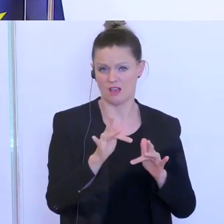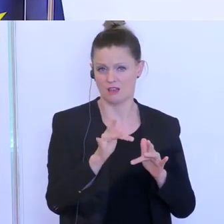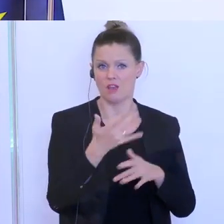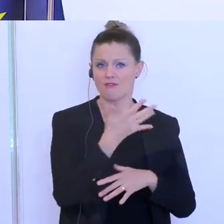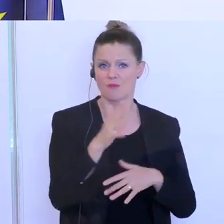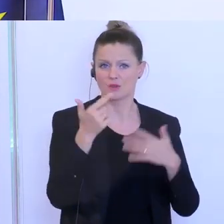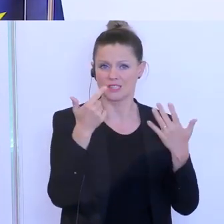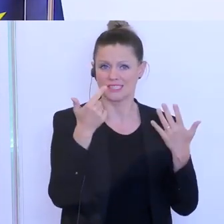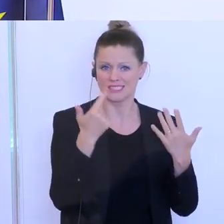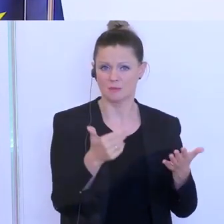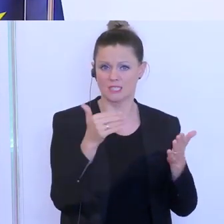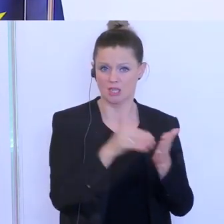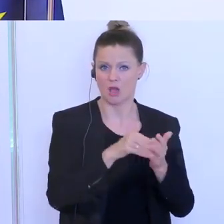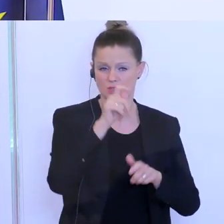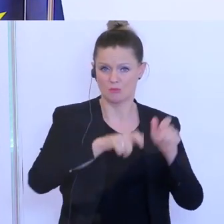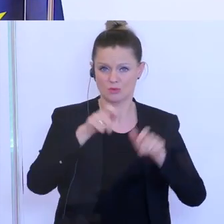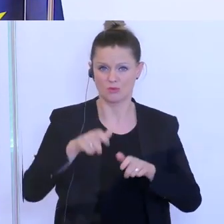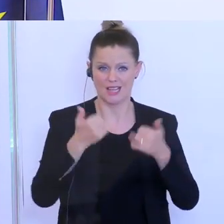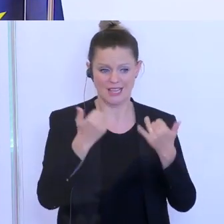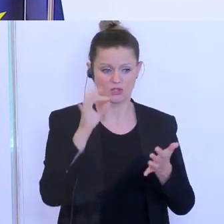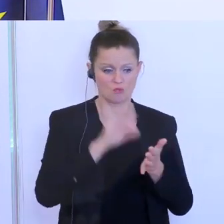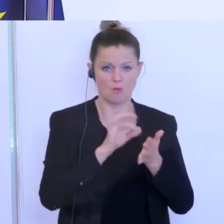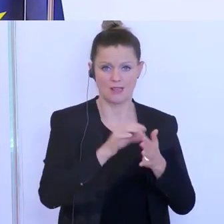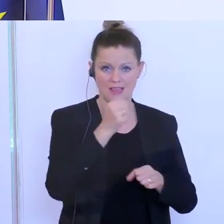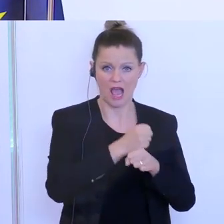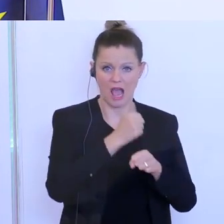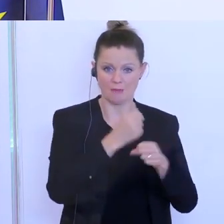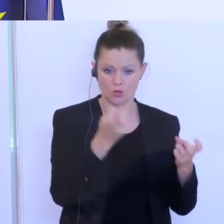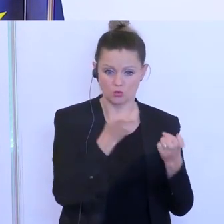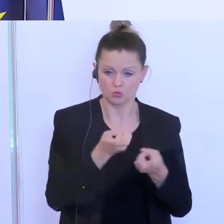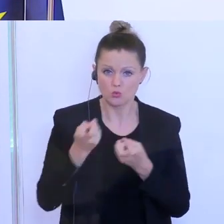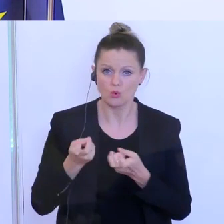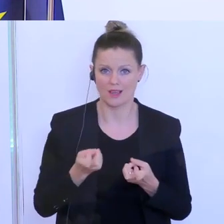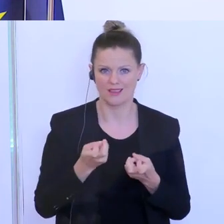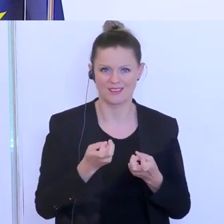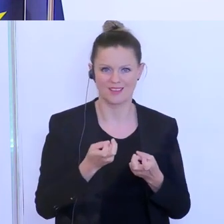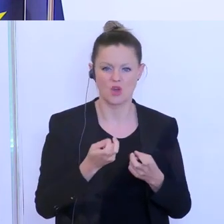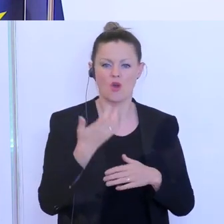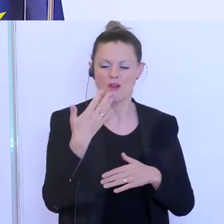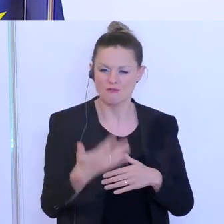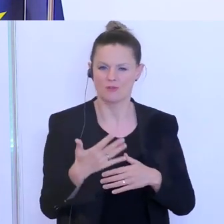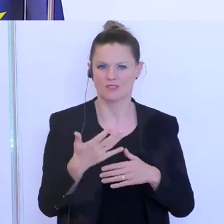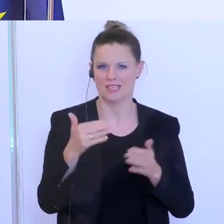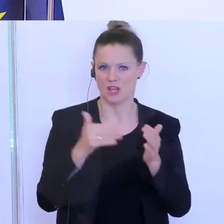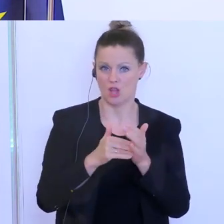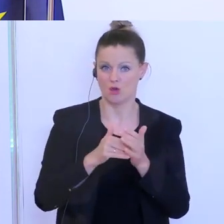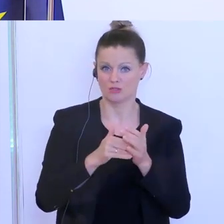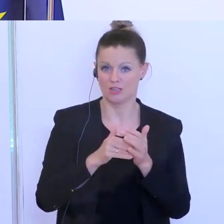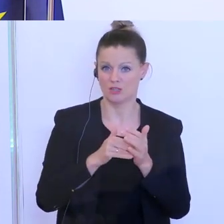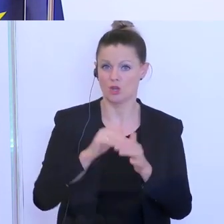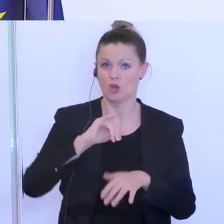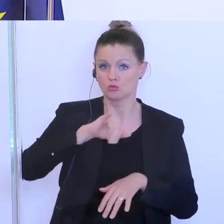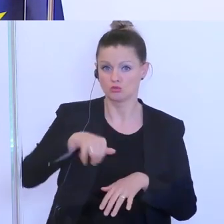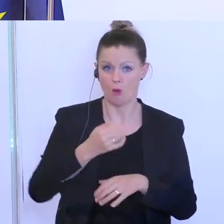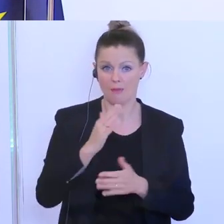570.000 Menschen, die Arbeit suchen, im Moment oder die arbeitslos sind und bei 50.000 angebotenen Jobs, die es im